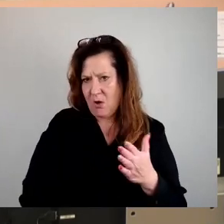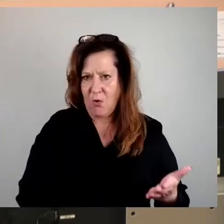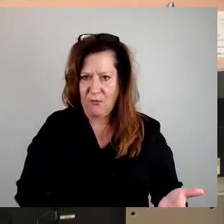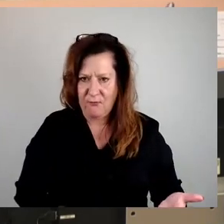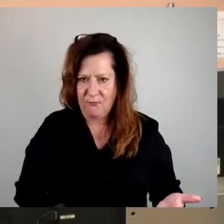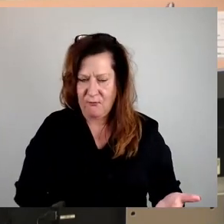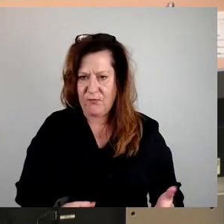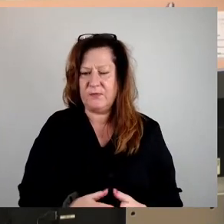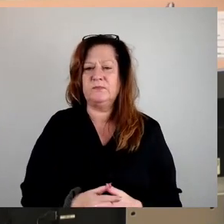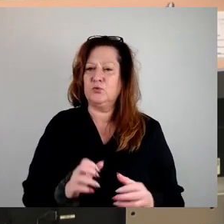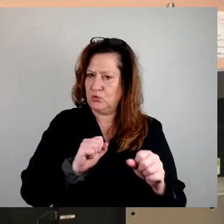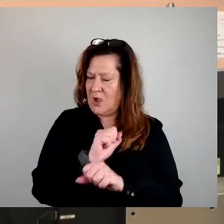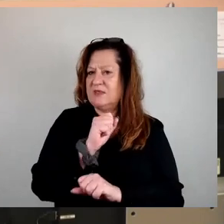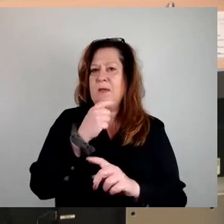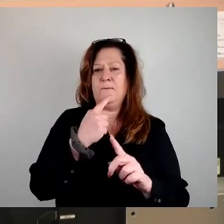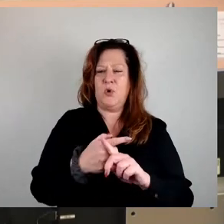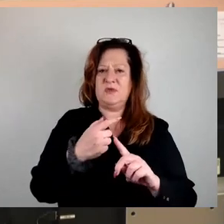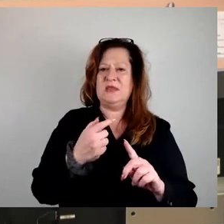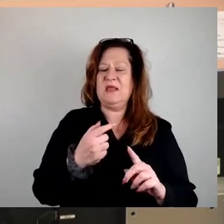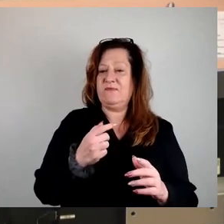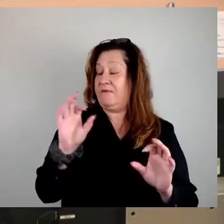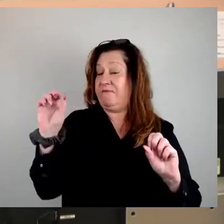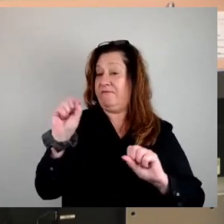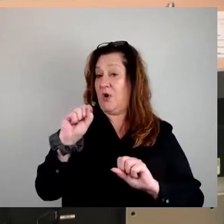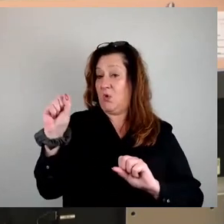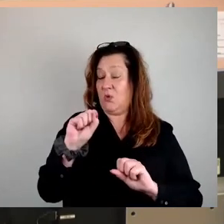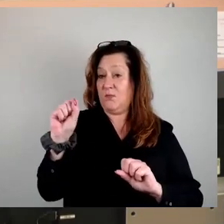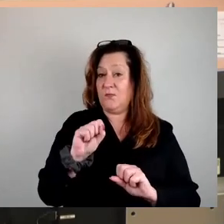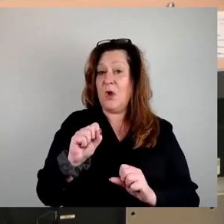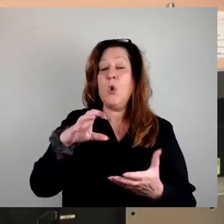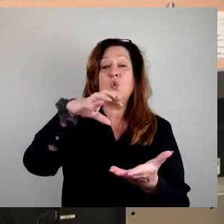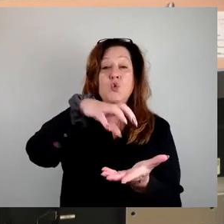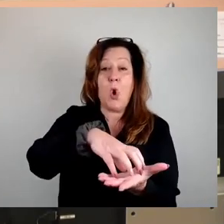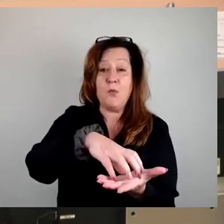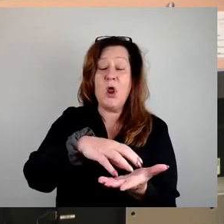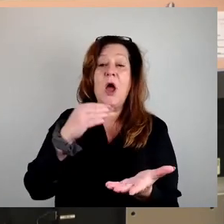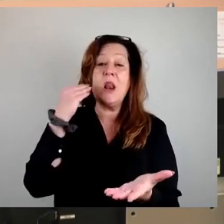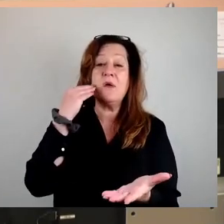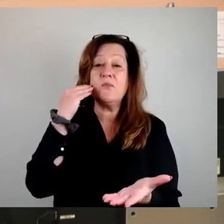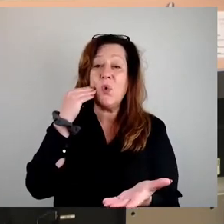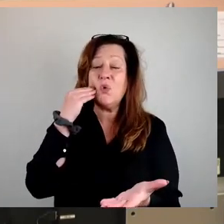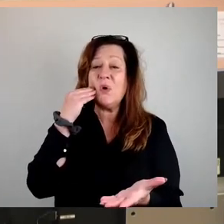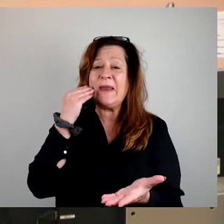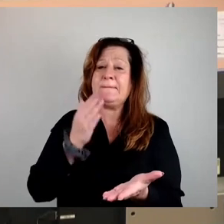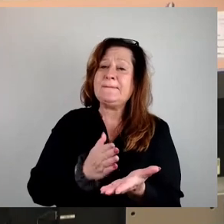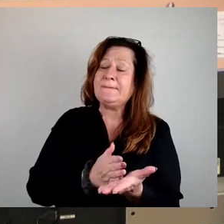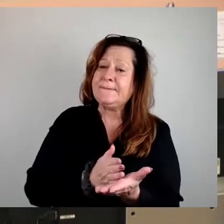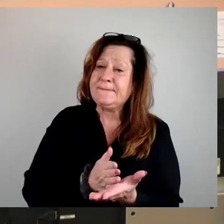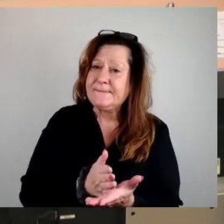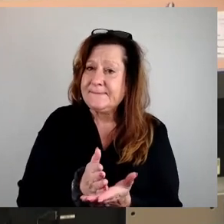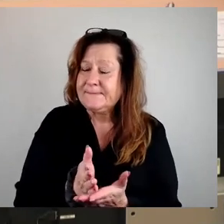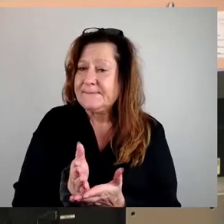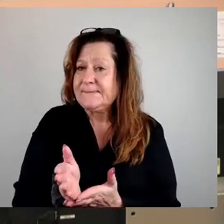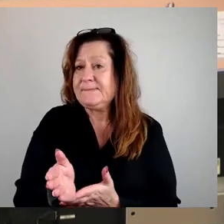Und zwar, weil es uns mit kommunalen Wohnungen gelingt, sie dauerhaft bezahlbar zu halten, auch wenn Belegungsrechte auslaufen,